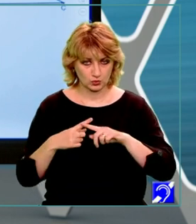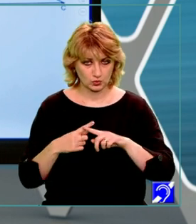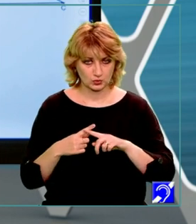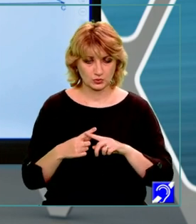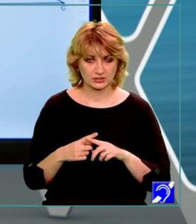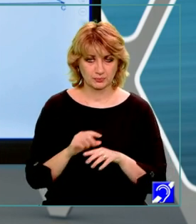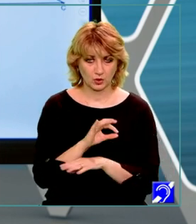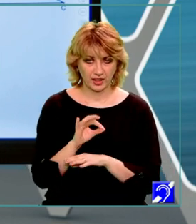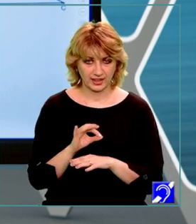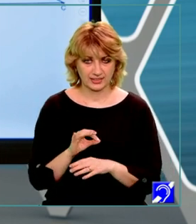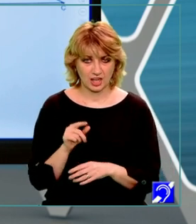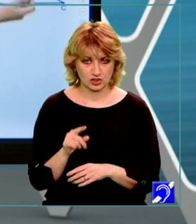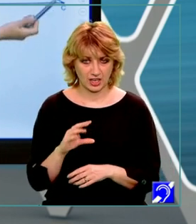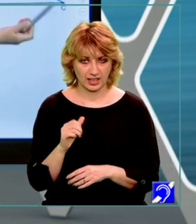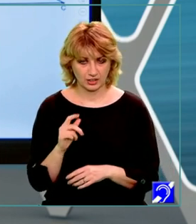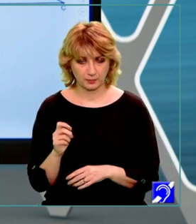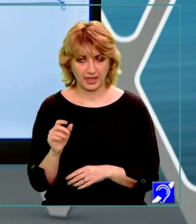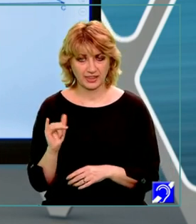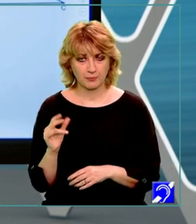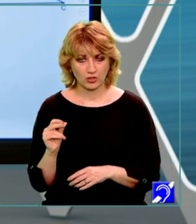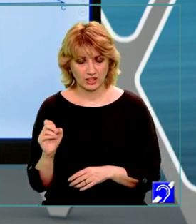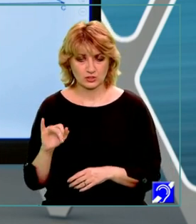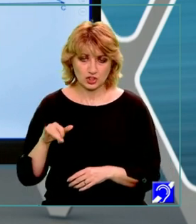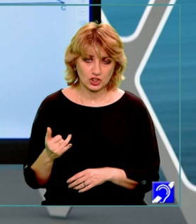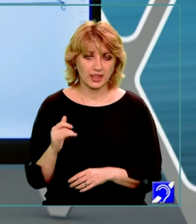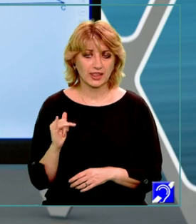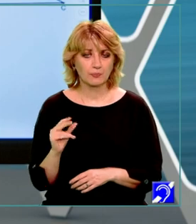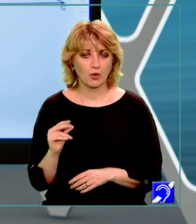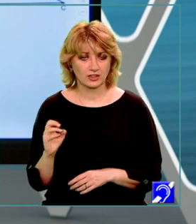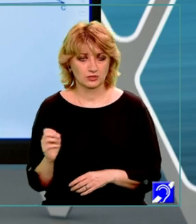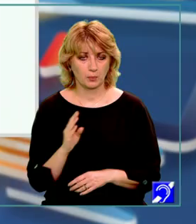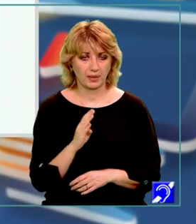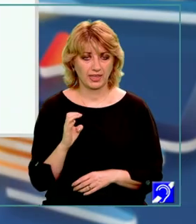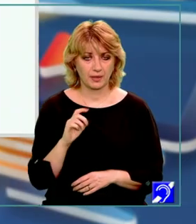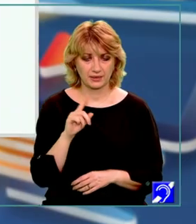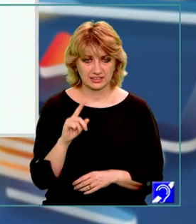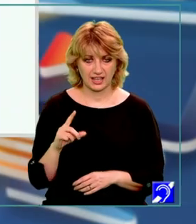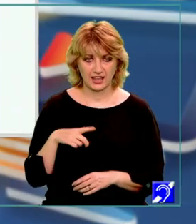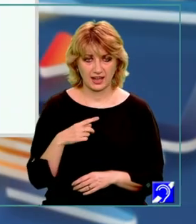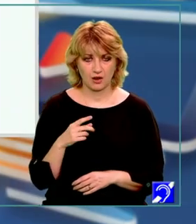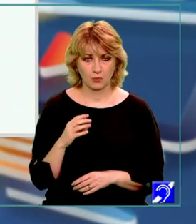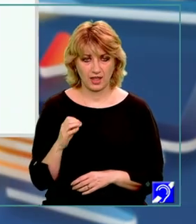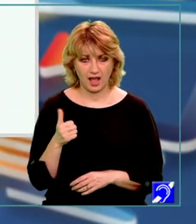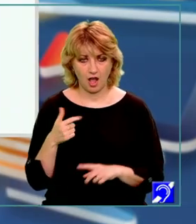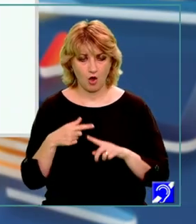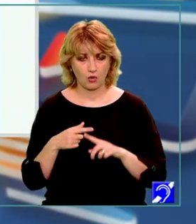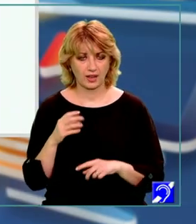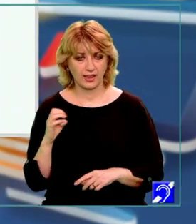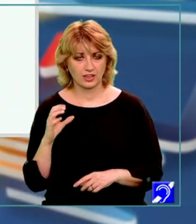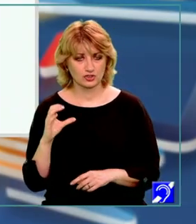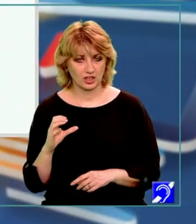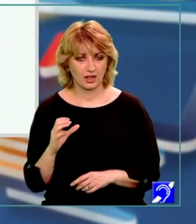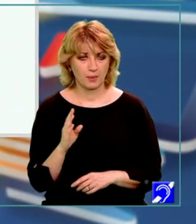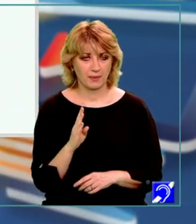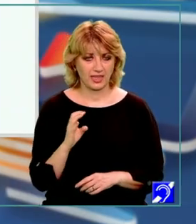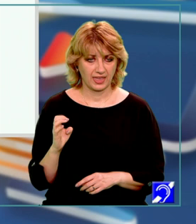proiecția acelei catete pe ipotenuza și ipotenuza adică BE pătrat egal cu EA ori EC BE